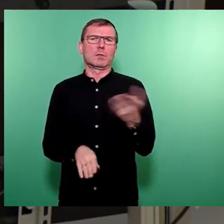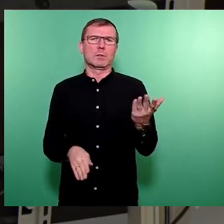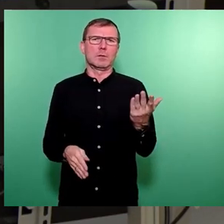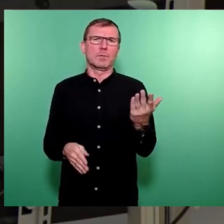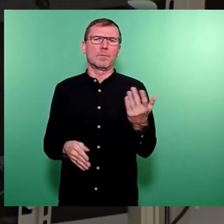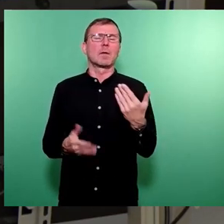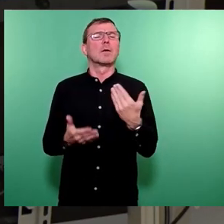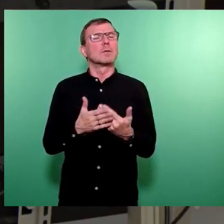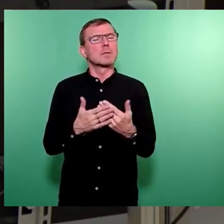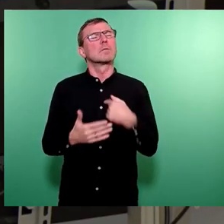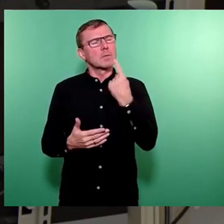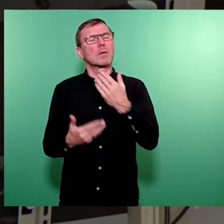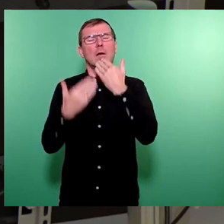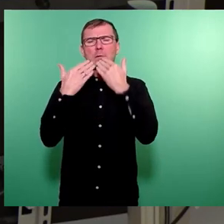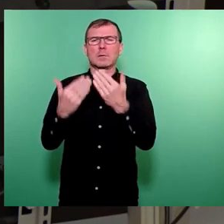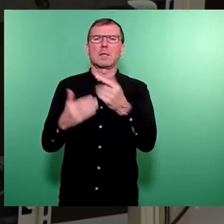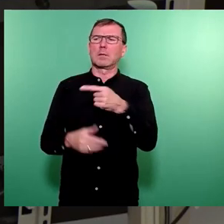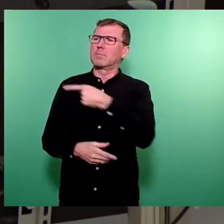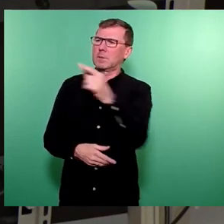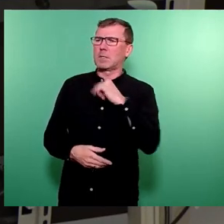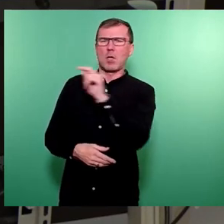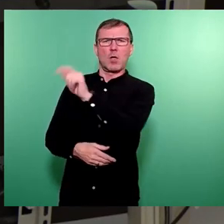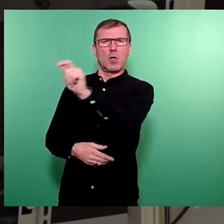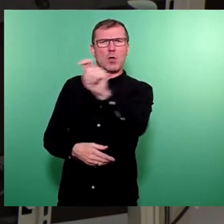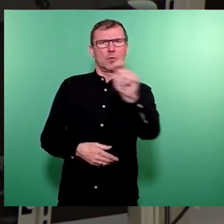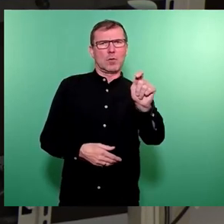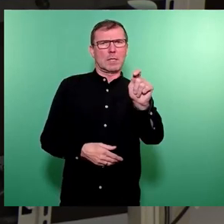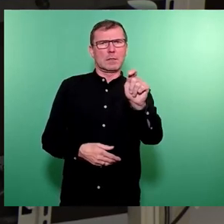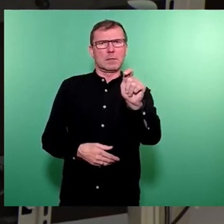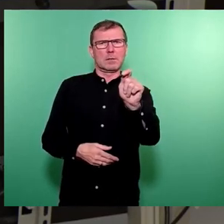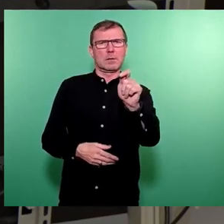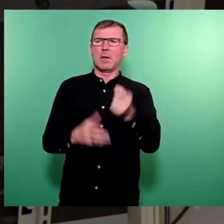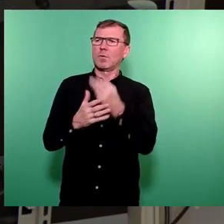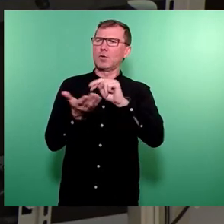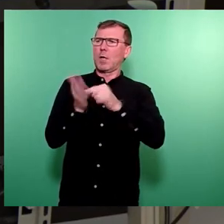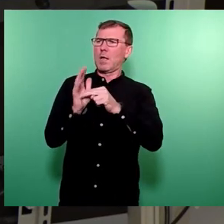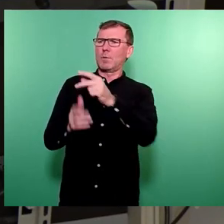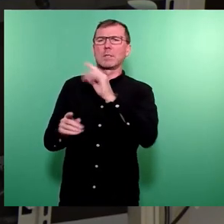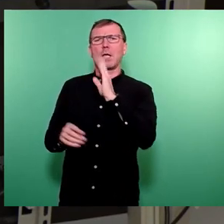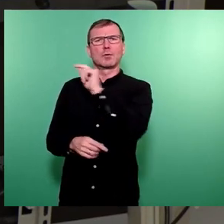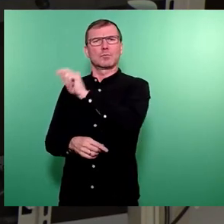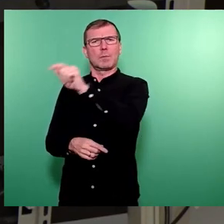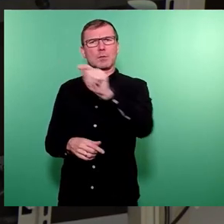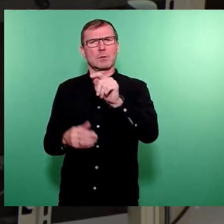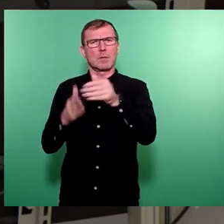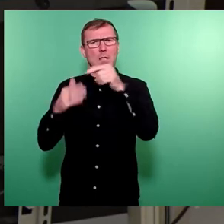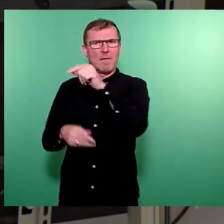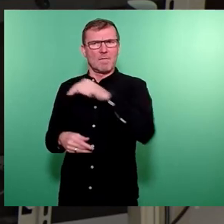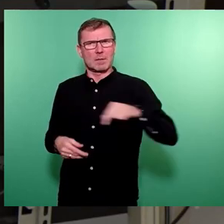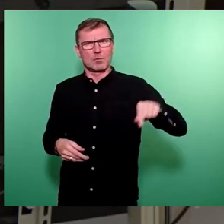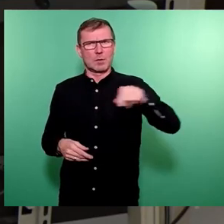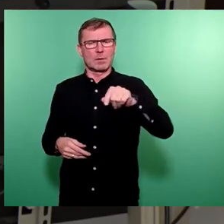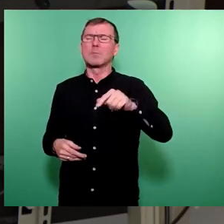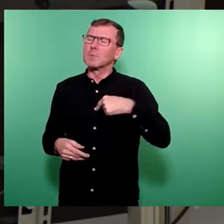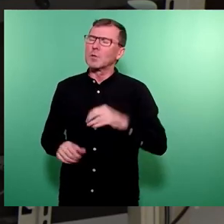ich auch ausdrücklich an der Stelle noch mal den Kolleginnen und Kollegen, kulturpolitische Sprecherinnen und Sprecher. Wir haben da auch